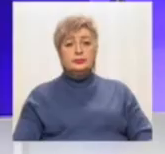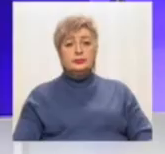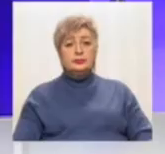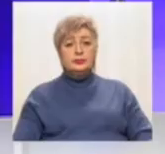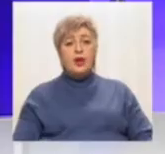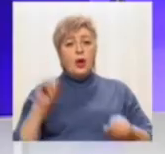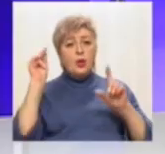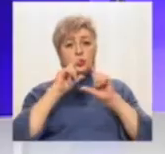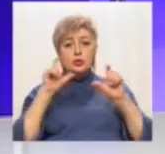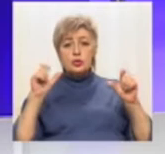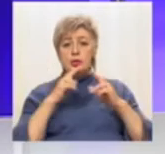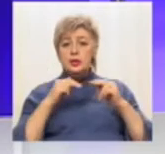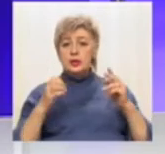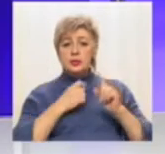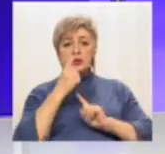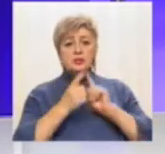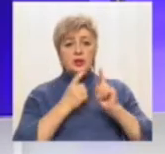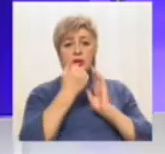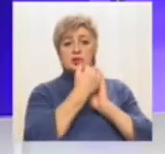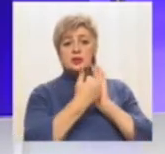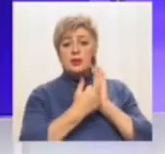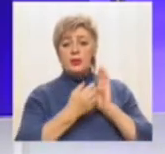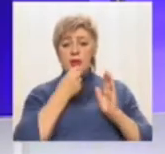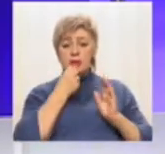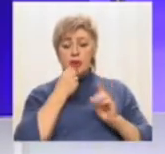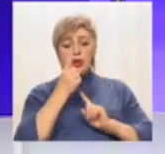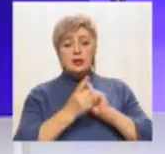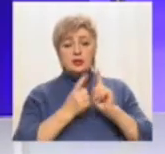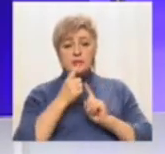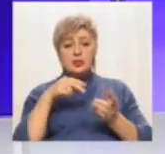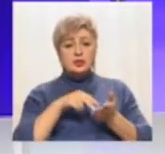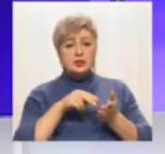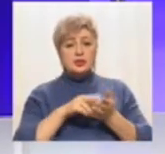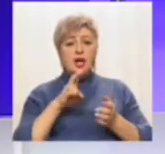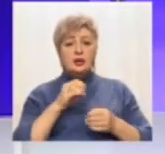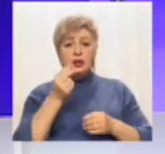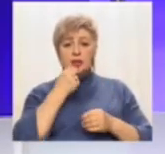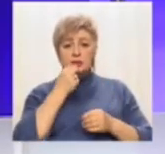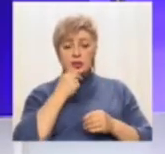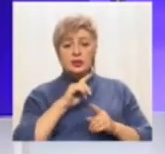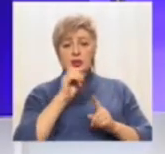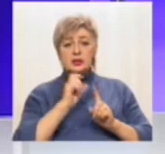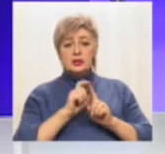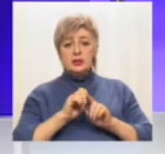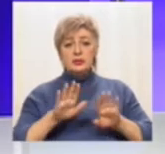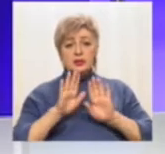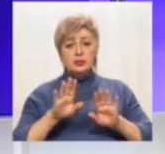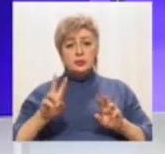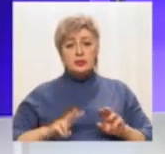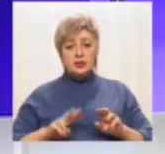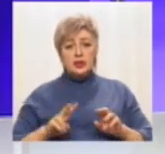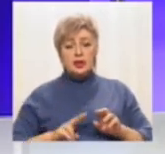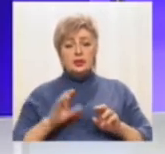У школах Дніпра змінилося меню та зросла ціна на харчування. За словами Тетяни Пономарчук, заступниці директора компанії